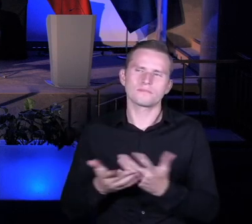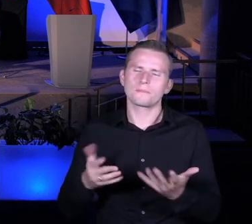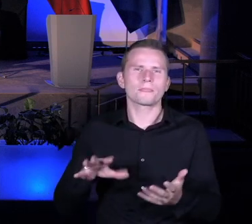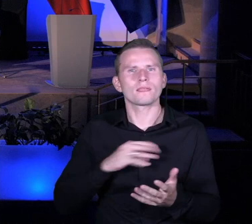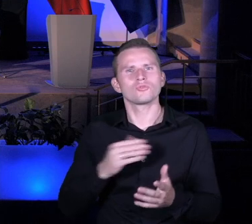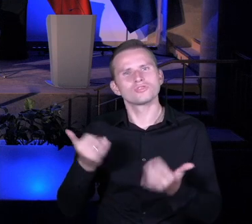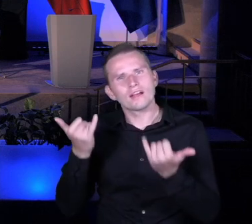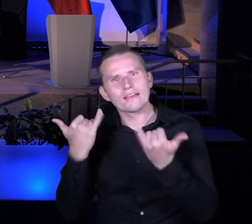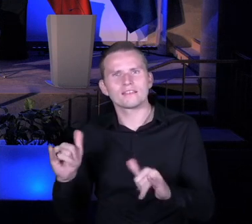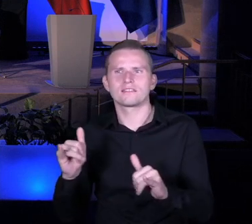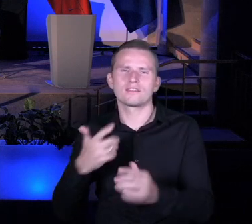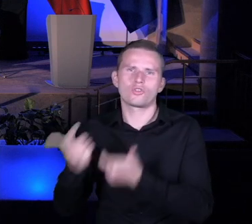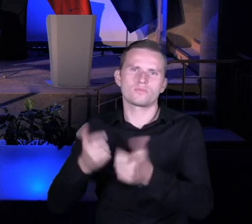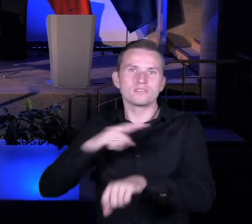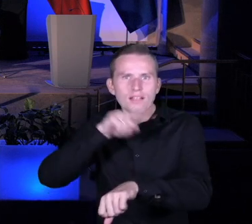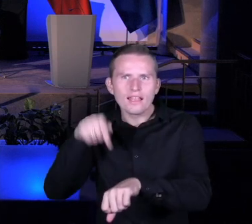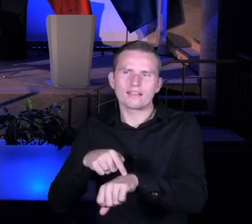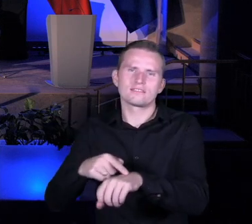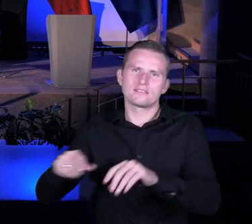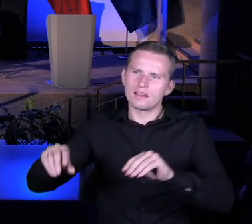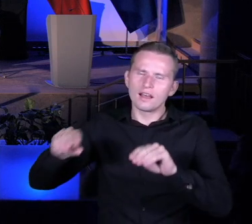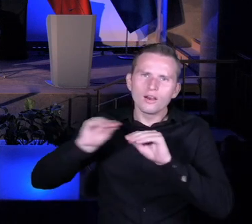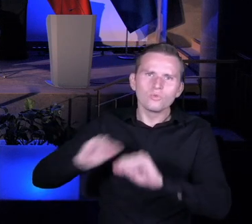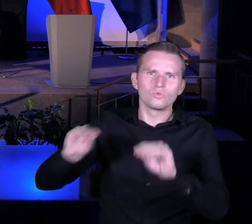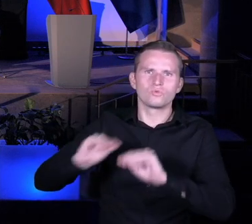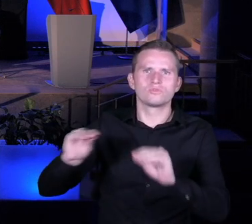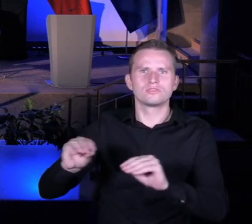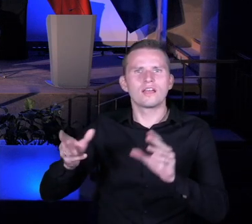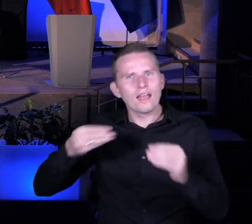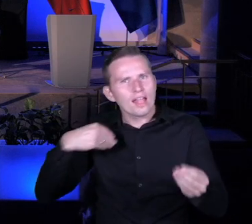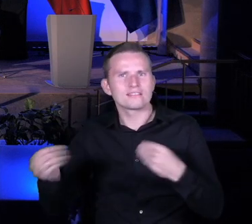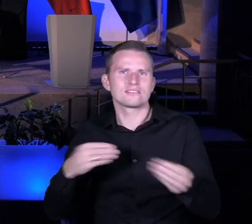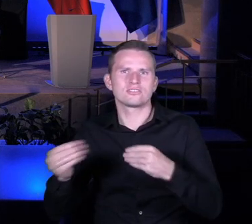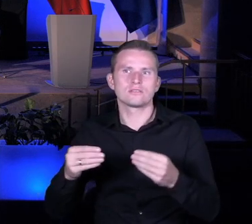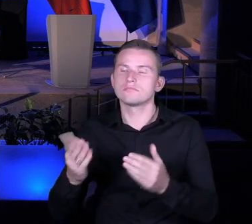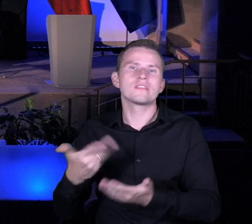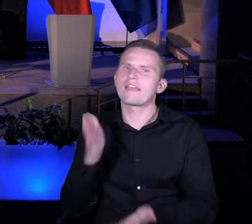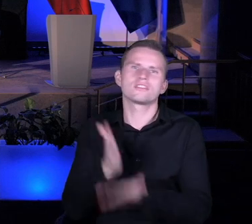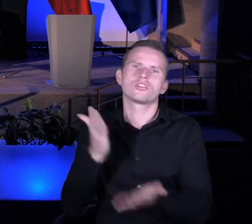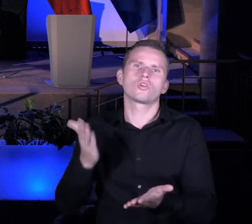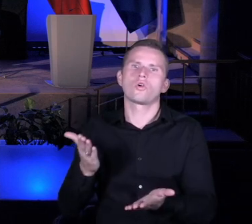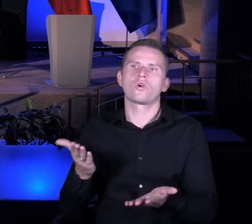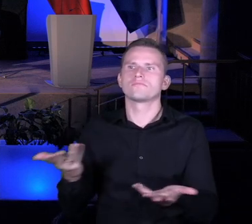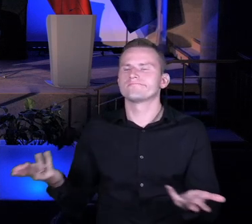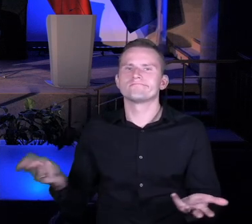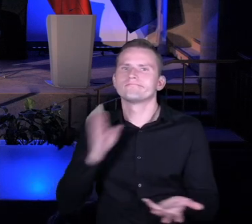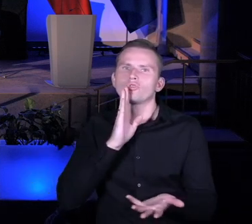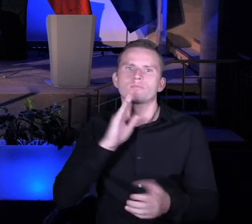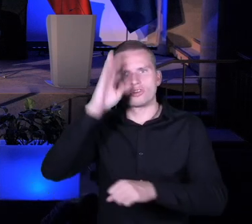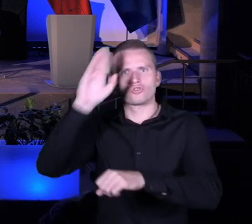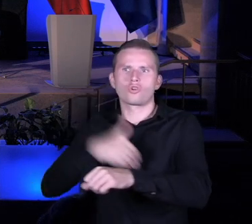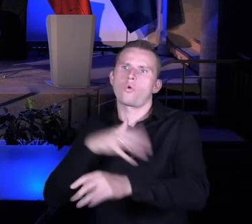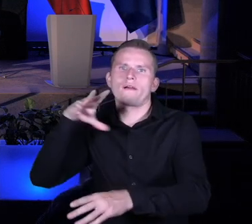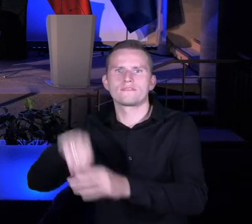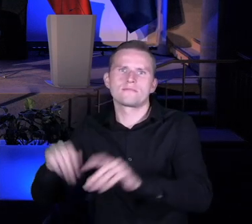prowadzić zajęcia edukacyjne, które nie będą się zamykały, tylko w obszarze, w obrębie szkoły.